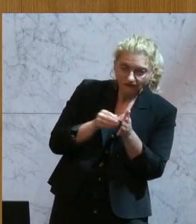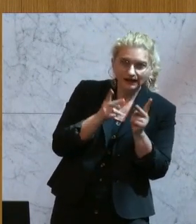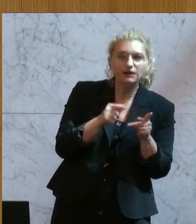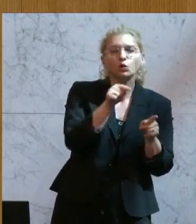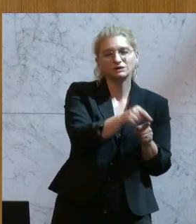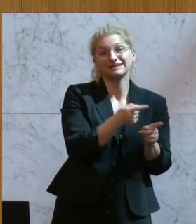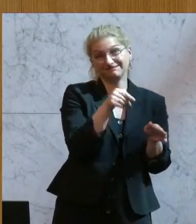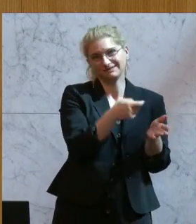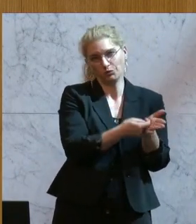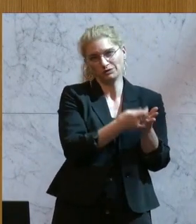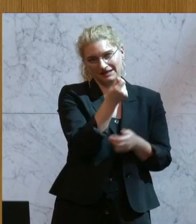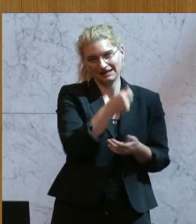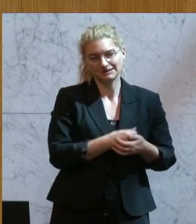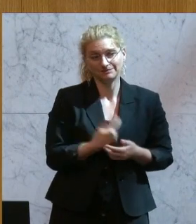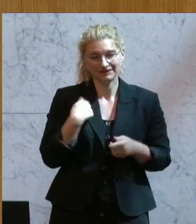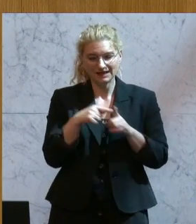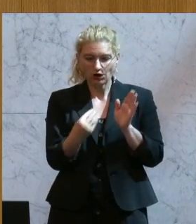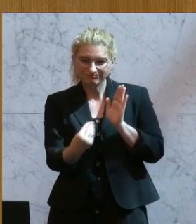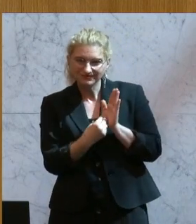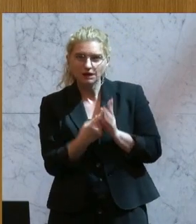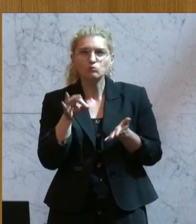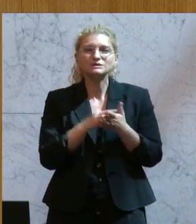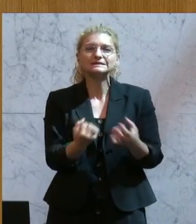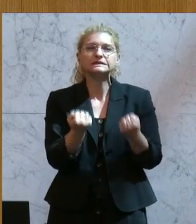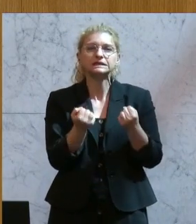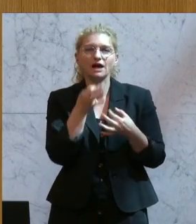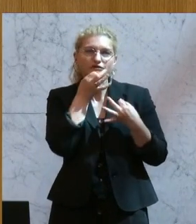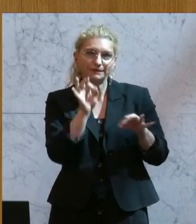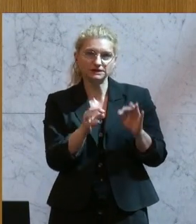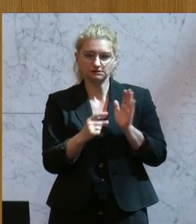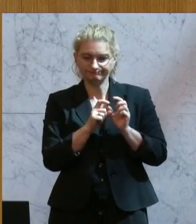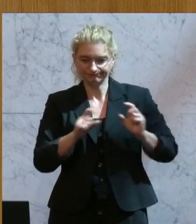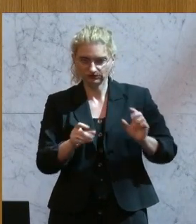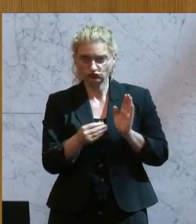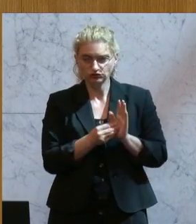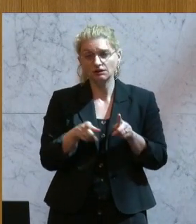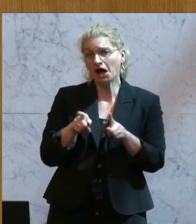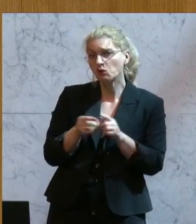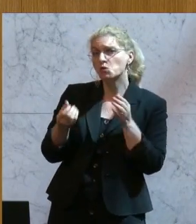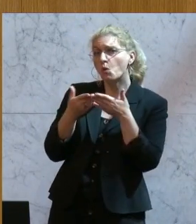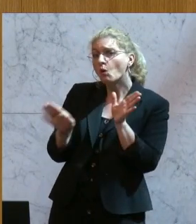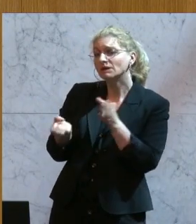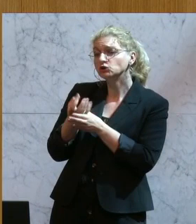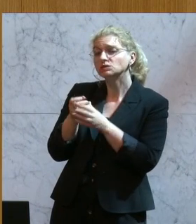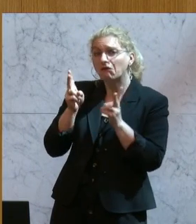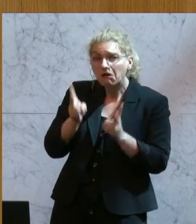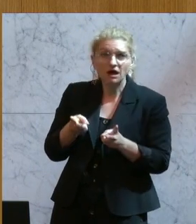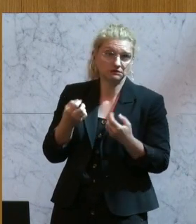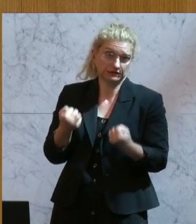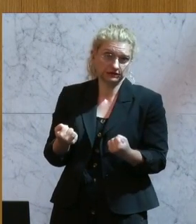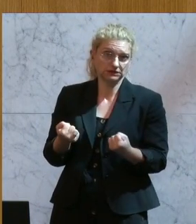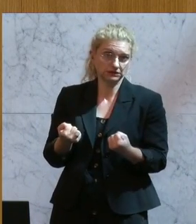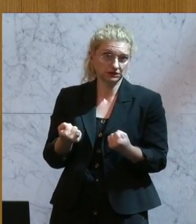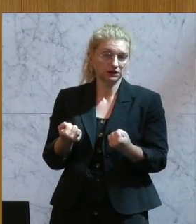Ich habe auch den Punkt Sicherheit verbessern aufgeschrieben. Kann durchaus durch Open-Source verbessert und gewährleistet